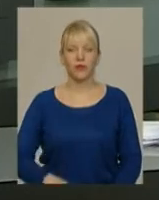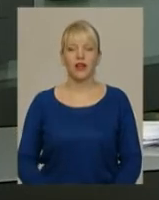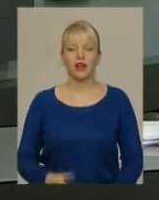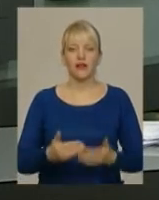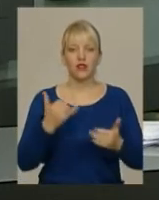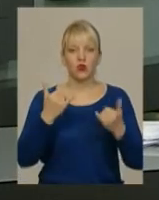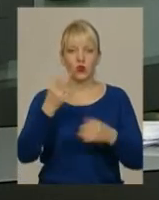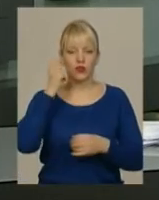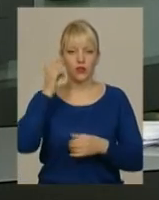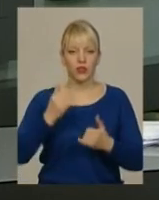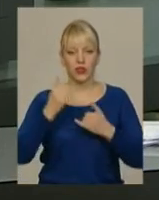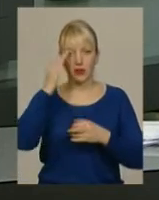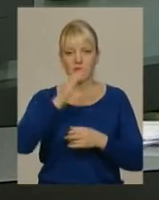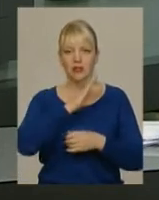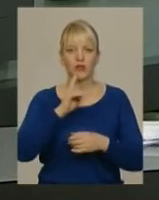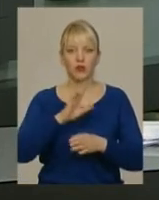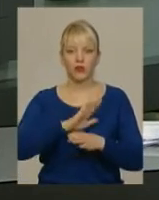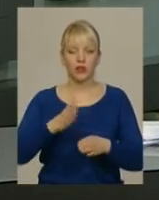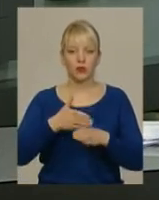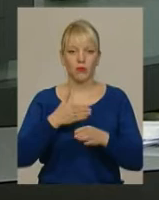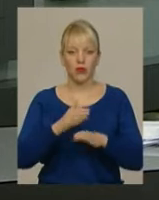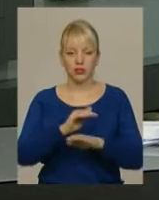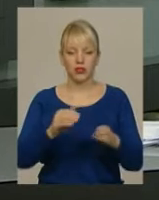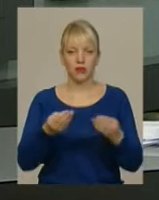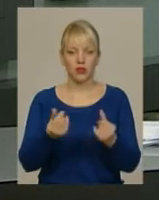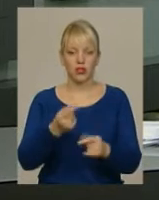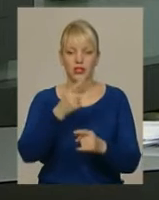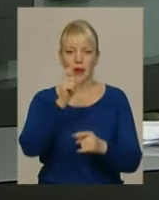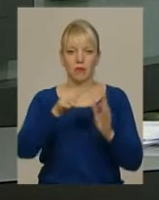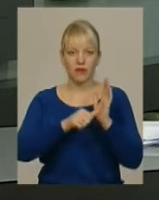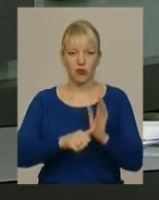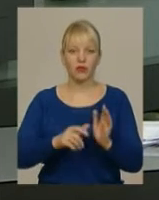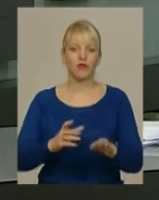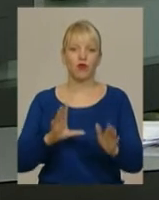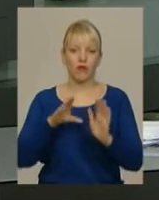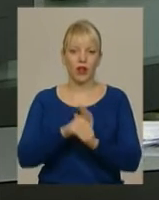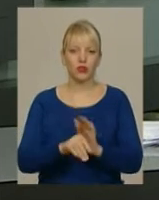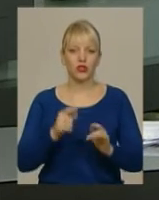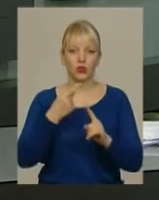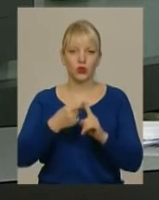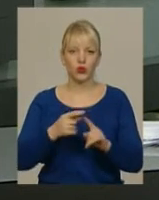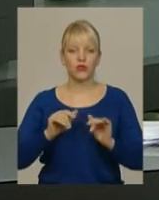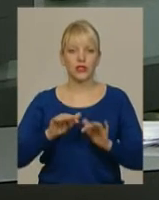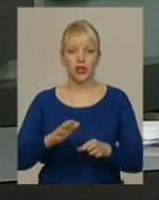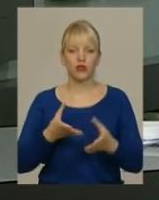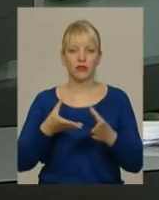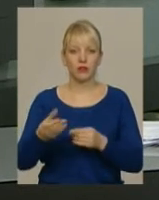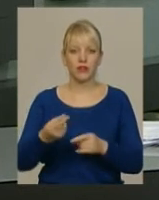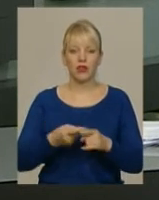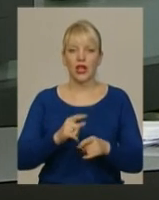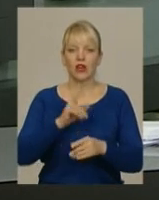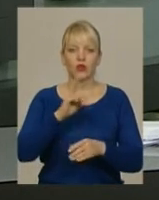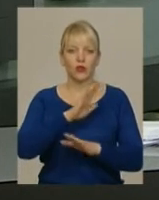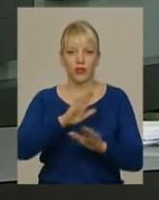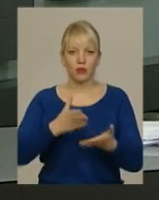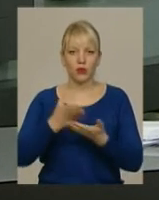Відсьогодні в Україні для батьків, які не допомагають дітям грошима, більше півроку запровадили додаткові заходи впливу. Зокрема, платники аліментів не зможуть